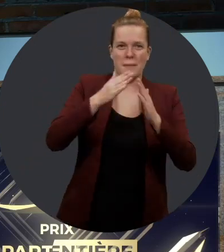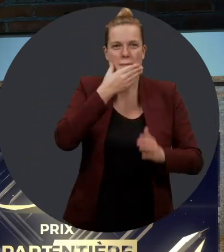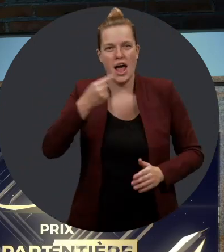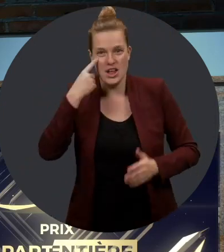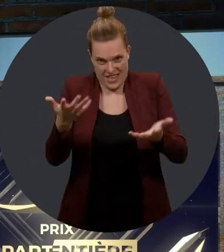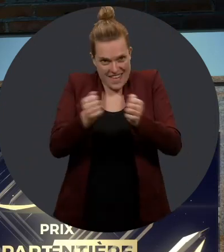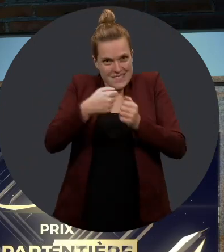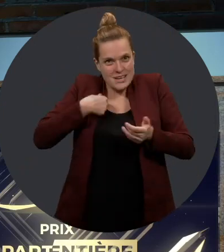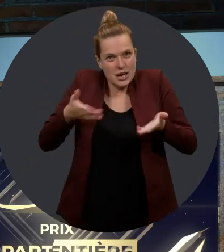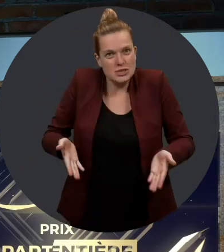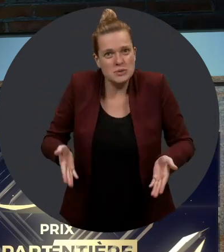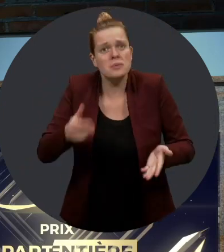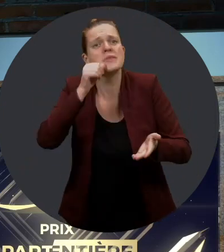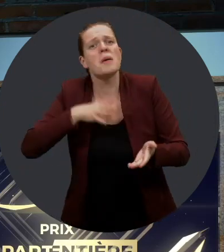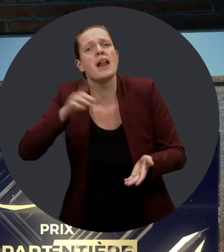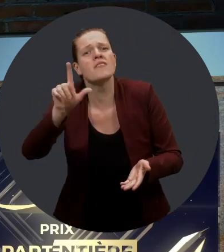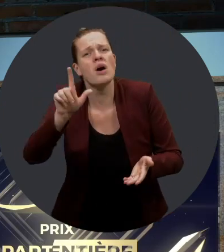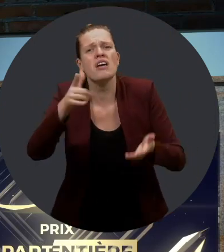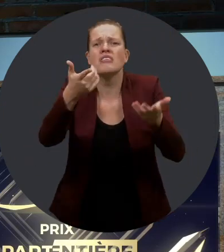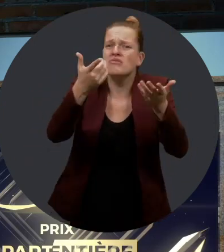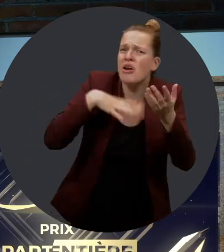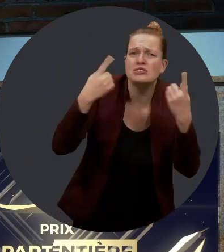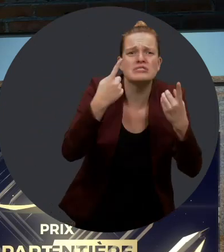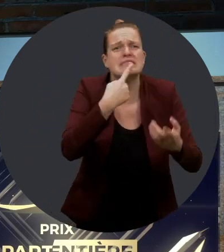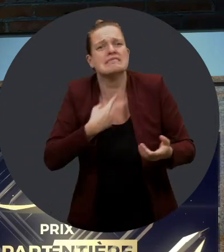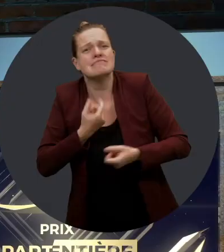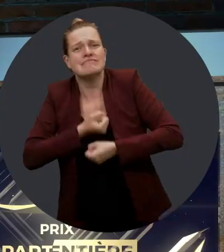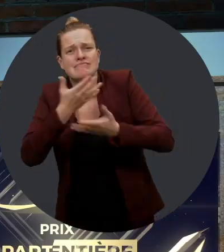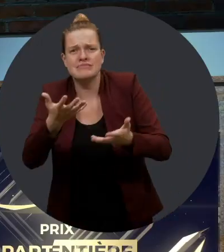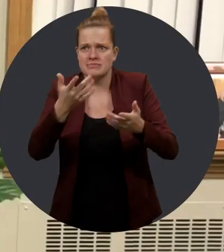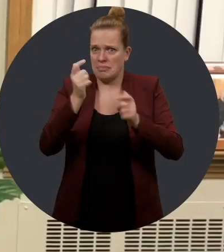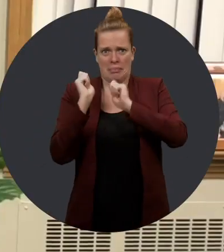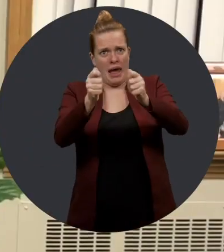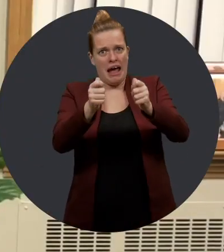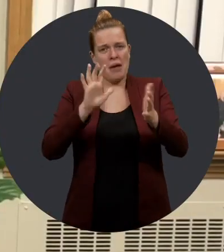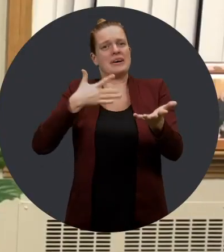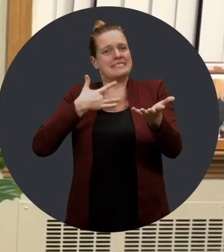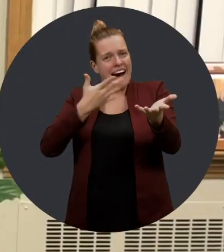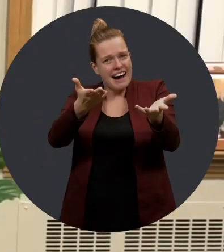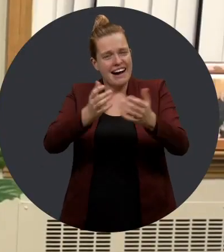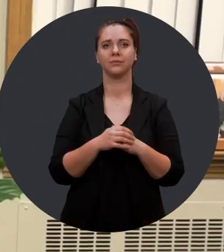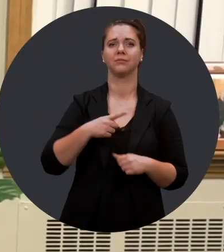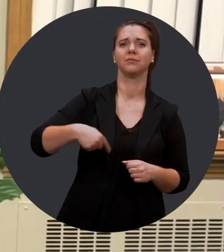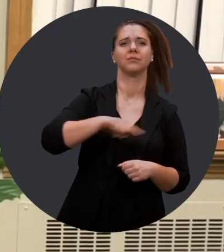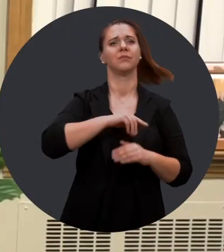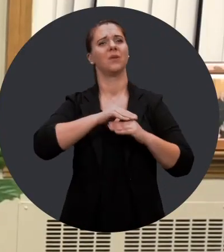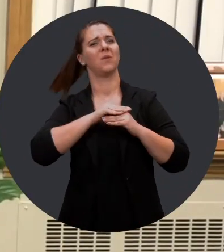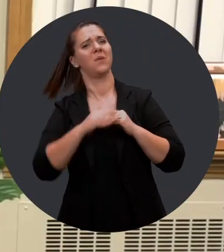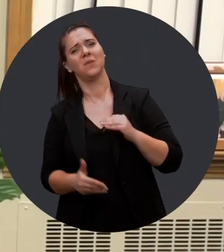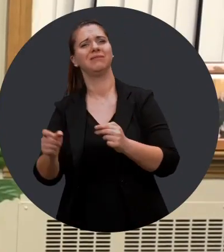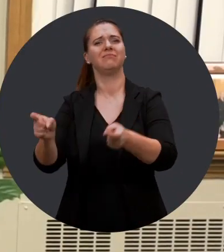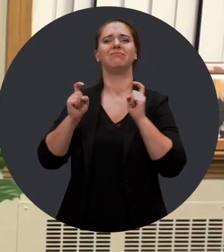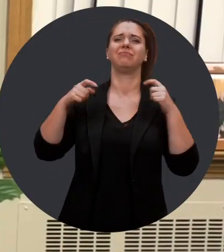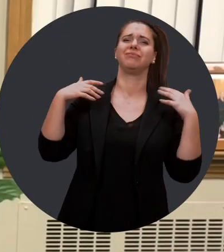Ville de Belleuil, est avec nous aujourd'hui. Madame Lavoie, qu'est-ce que vous avez à dire après avoir reçu ce prix? Nous sommes très heureux de cette belle reconnaissance.